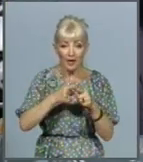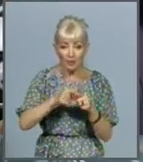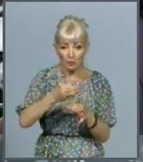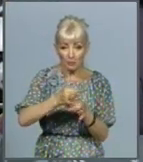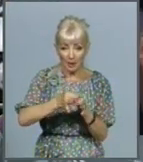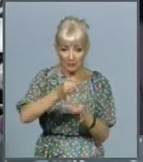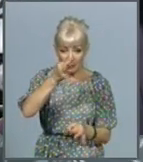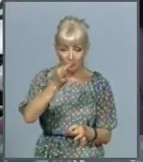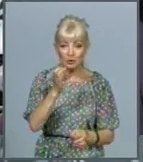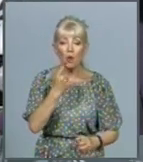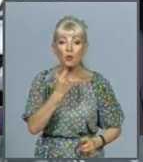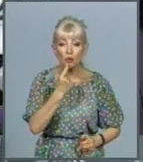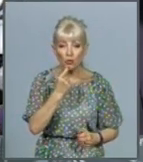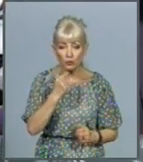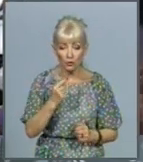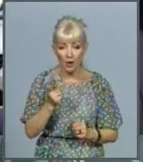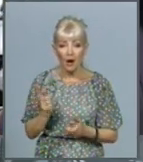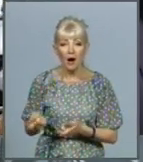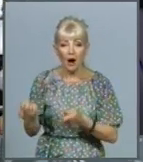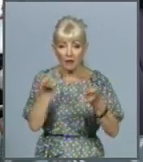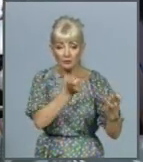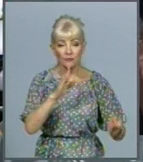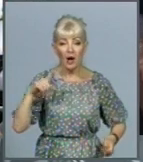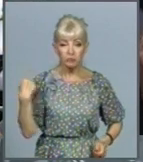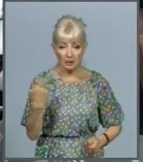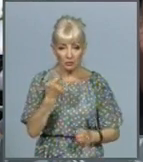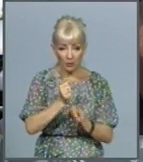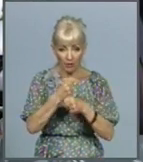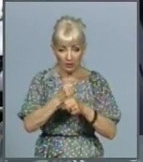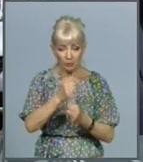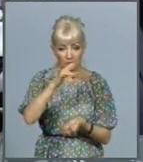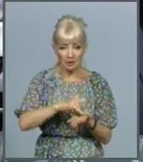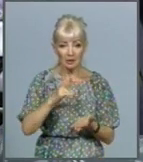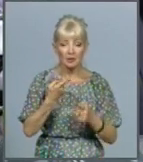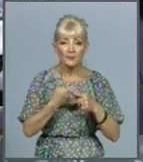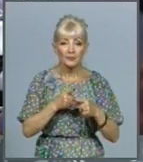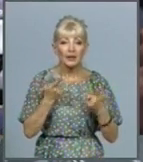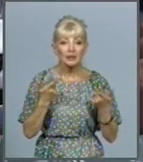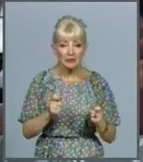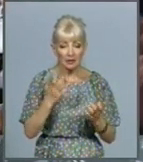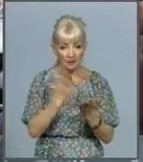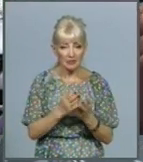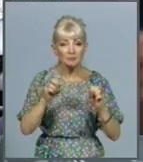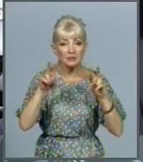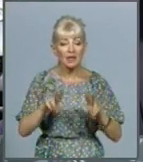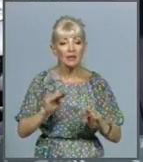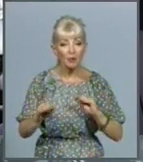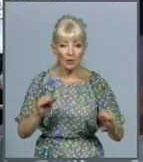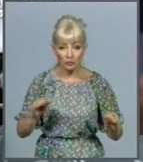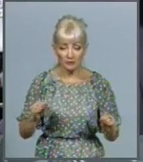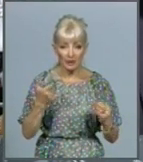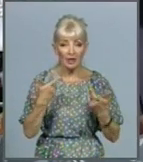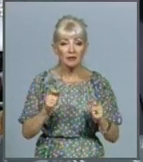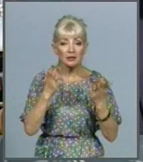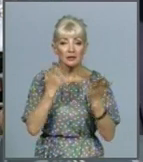відвозить в обласний лабораторний центр, де стоїть, є спеціальне оборудовання, де є всі тесты,